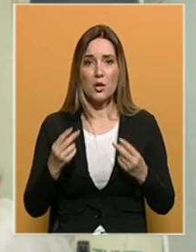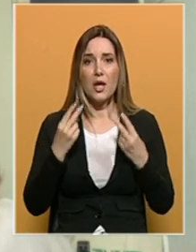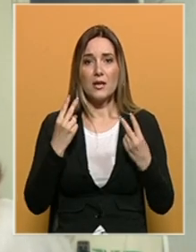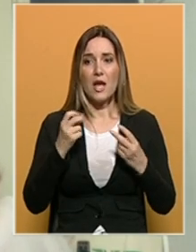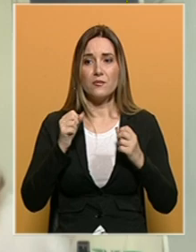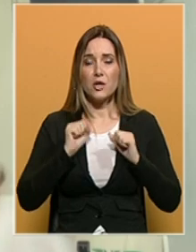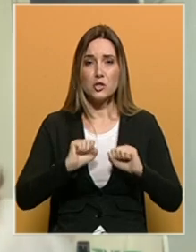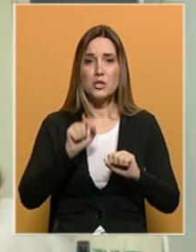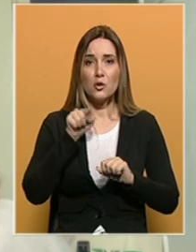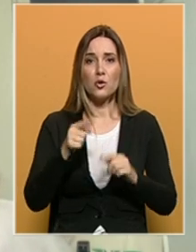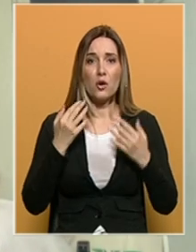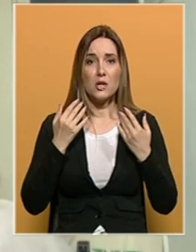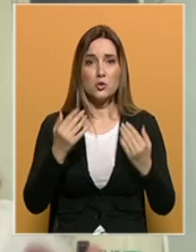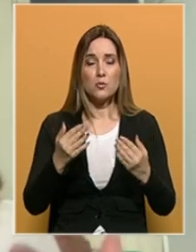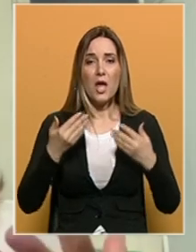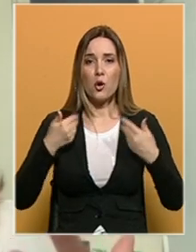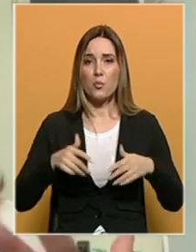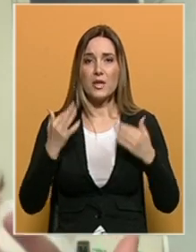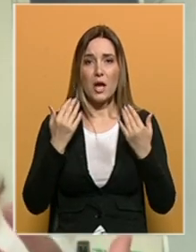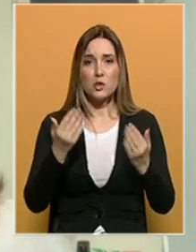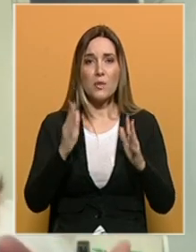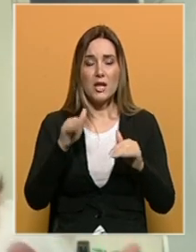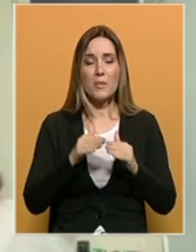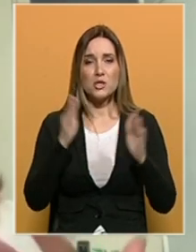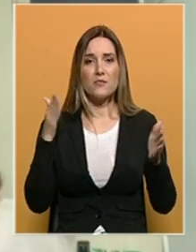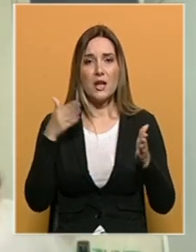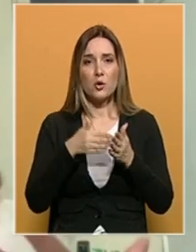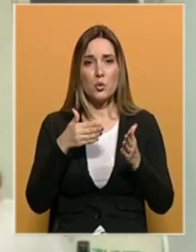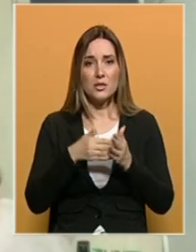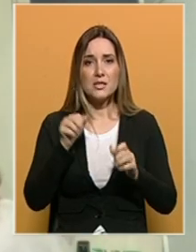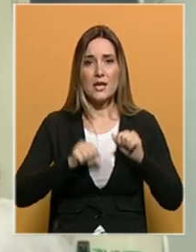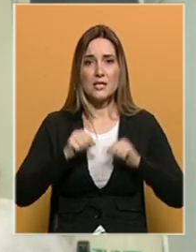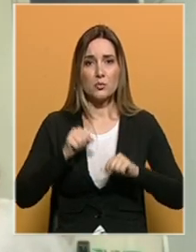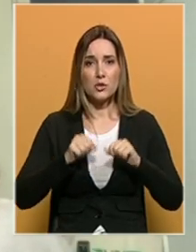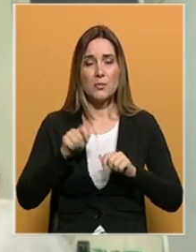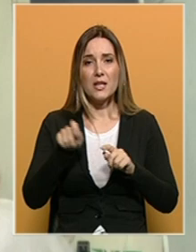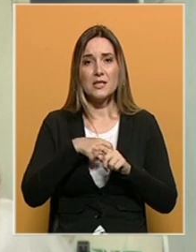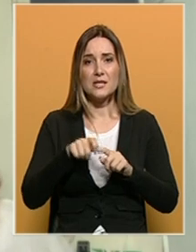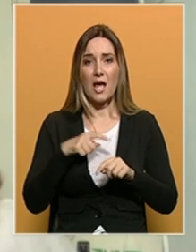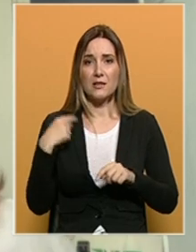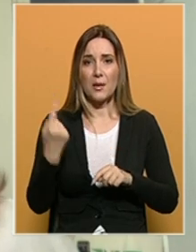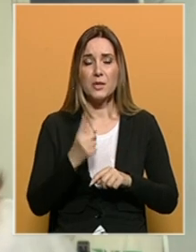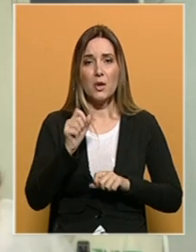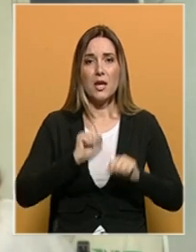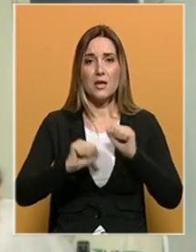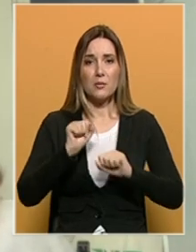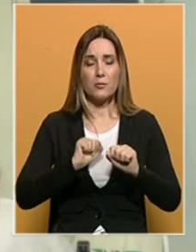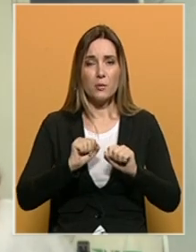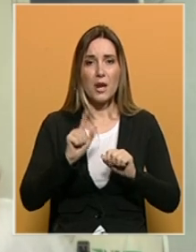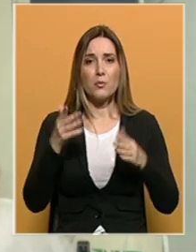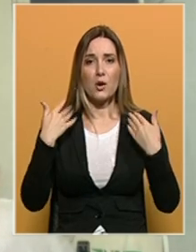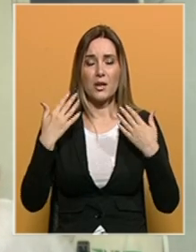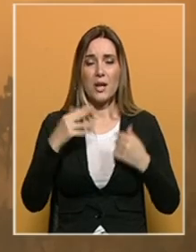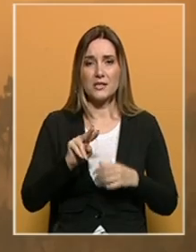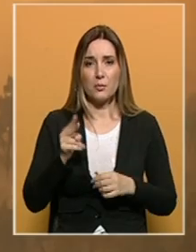štit od toga su šume. Gubitak šuma imat će veliki uticaj na sposobnost da se adaptiramo i obranimo od klimatskih promjena.